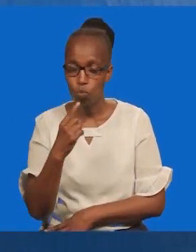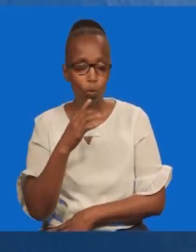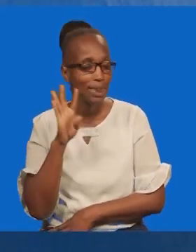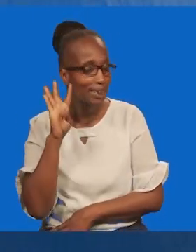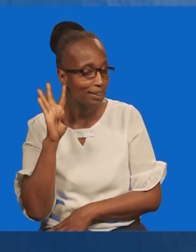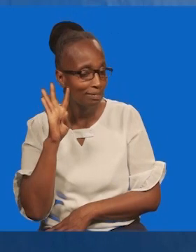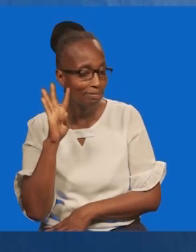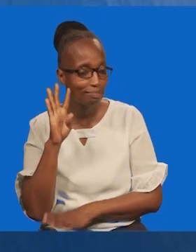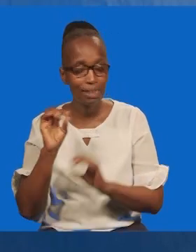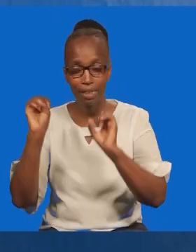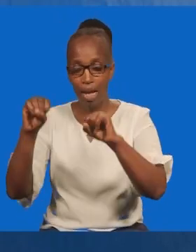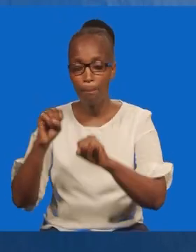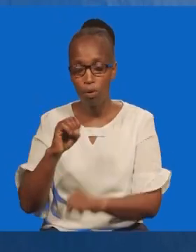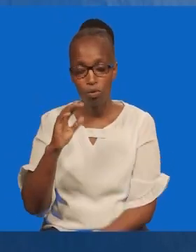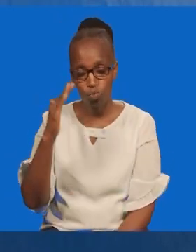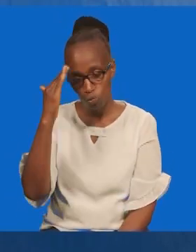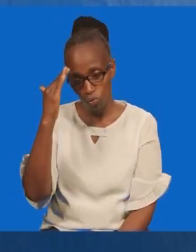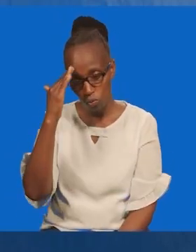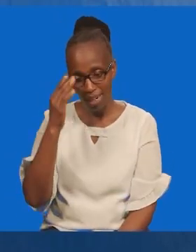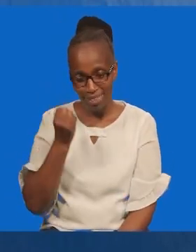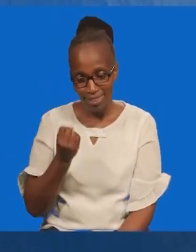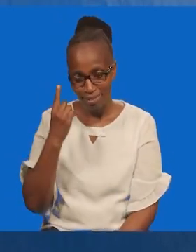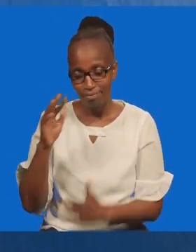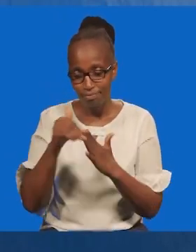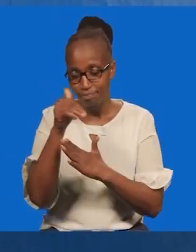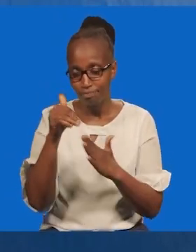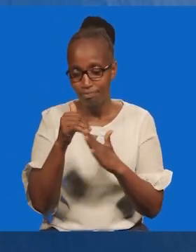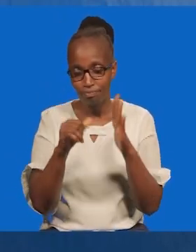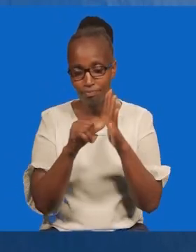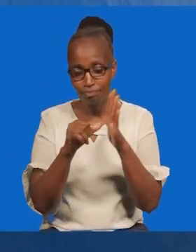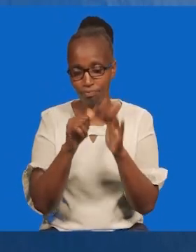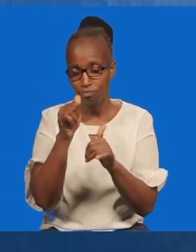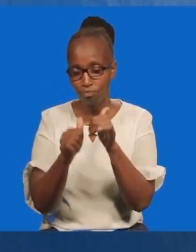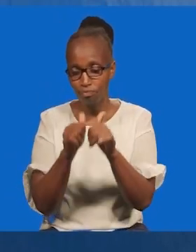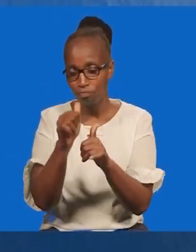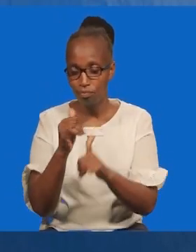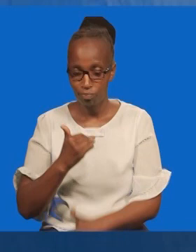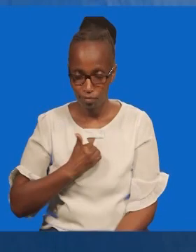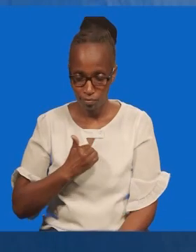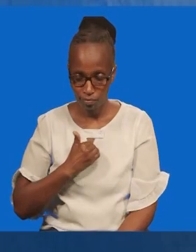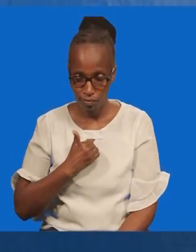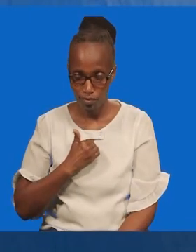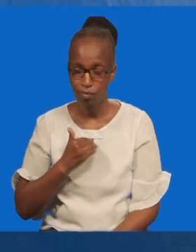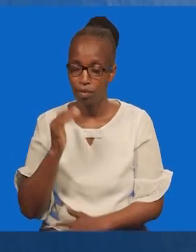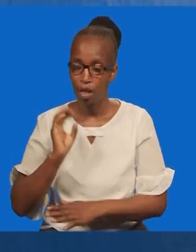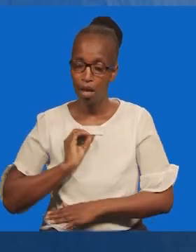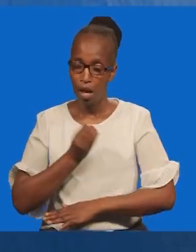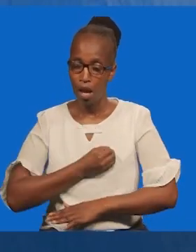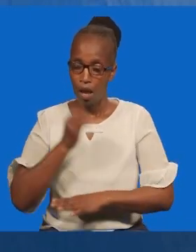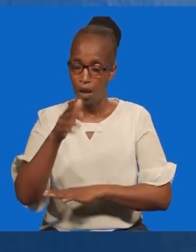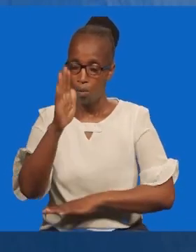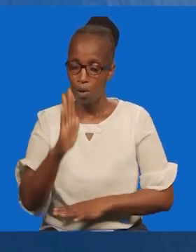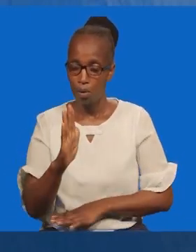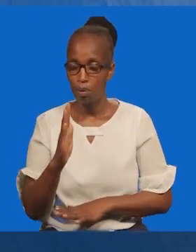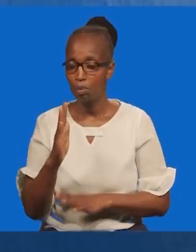utenga masikio na kuweza kujua na kuwelewa shida zote ambazo tukonazo. Mungu